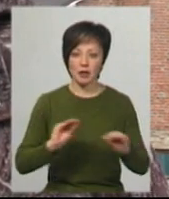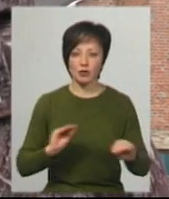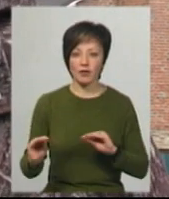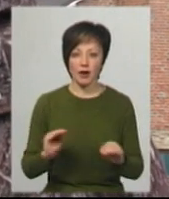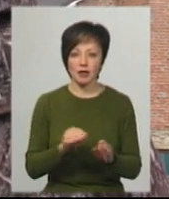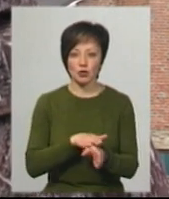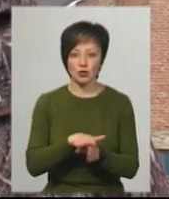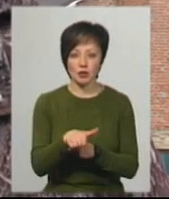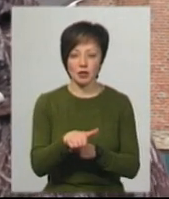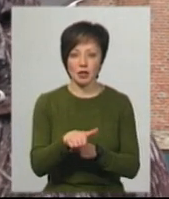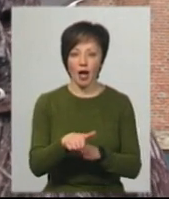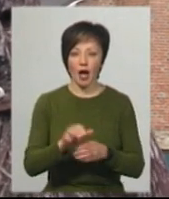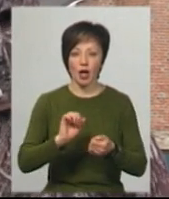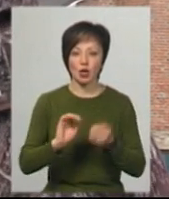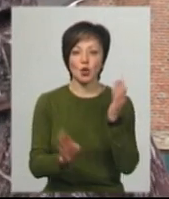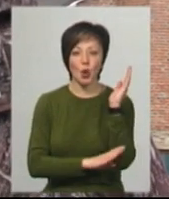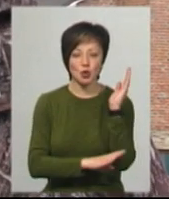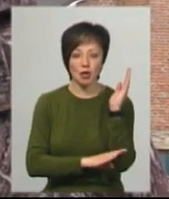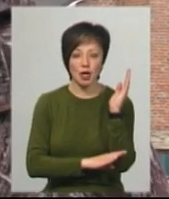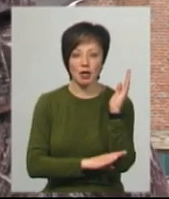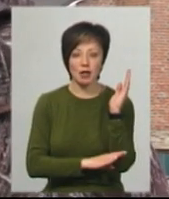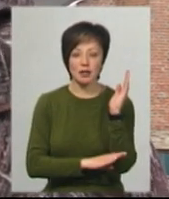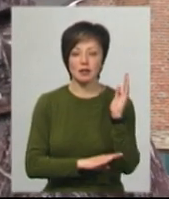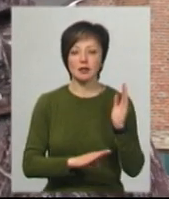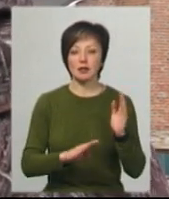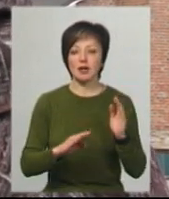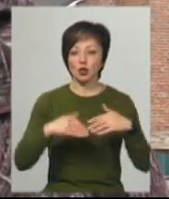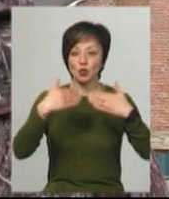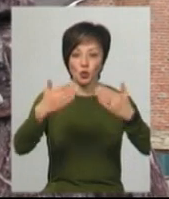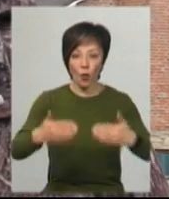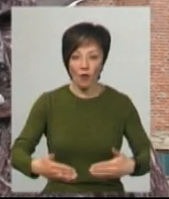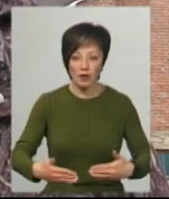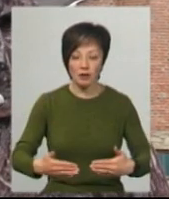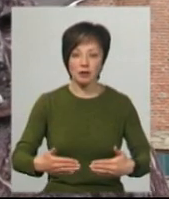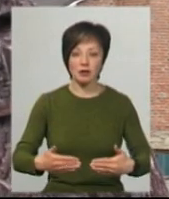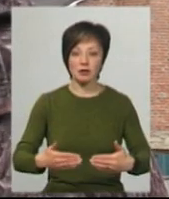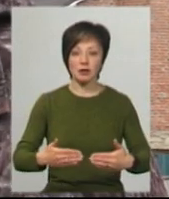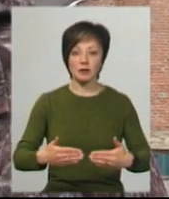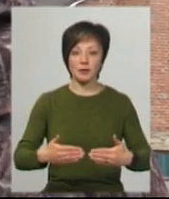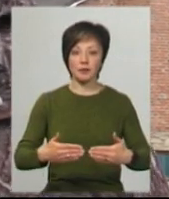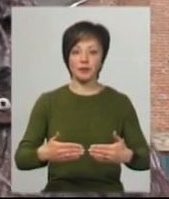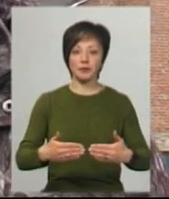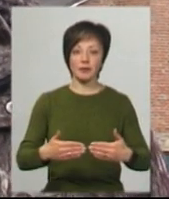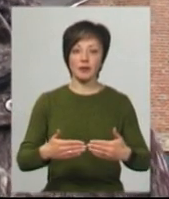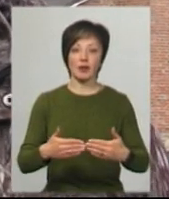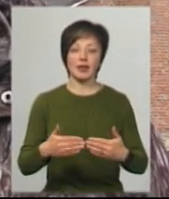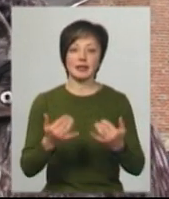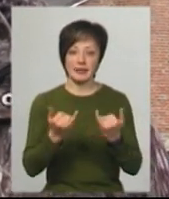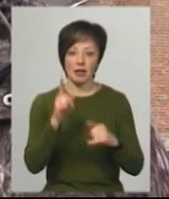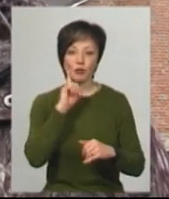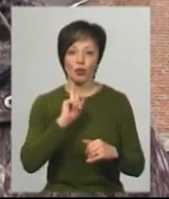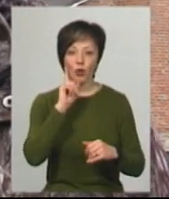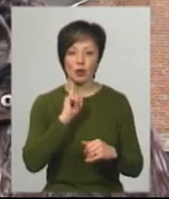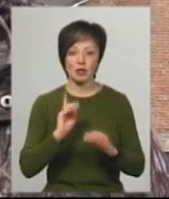суцільна дошка. Назовній, поки що в даному варіанті, тобто варіанті противарейних робіт,